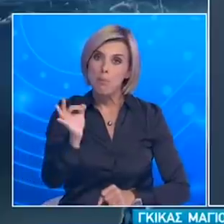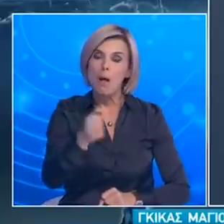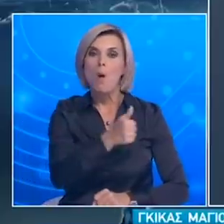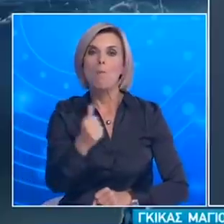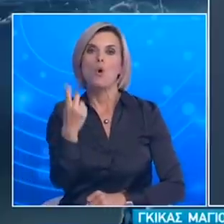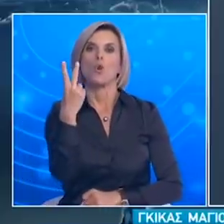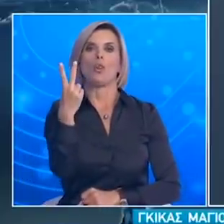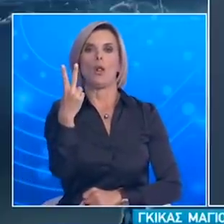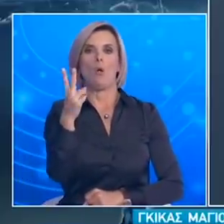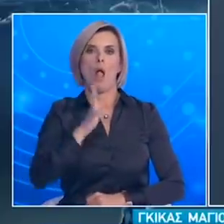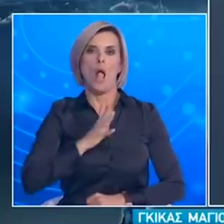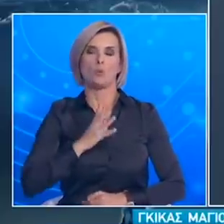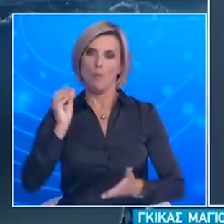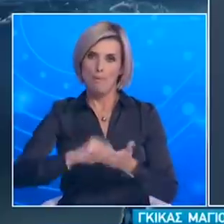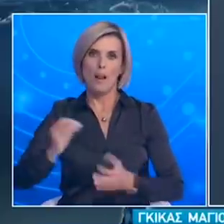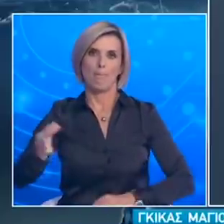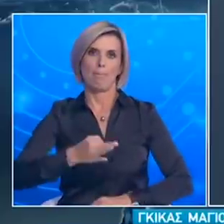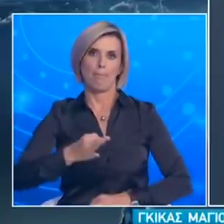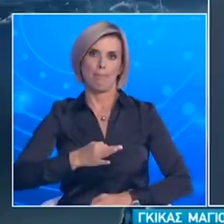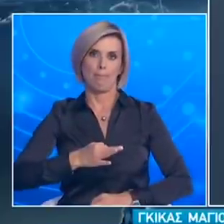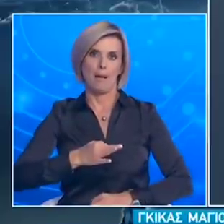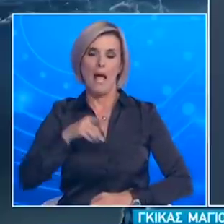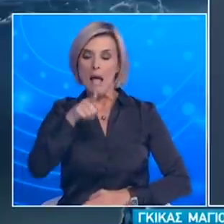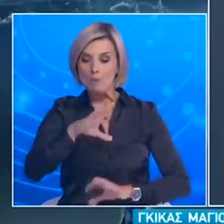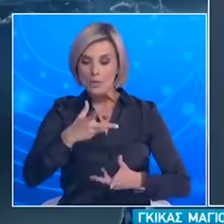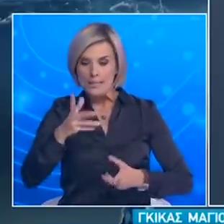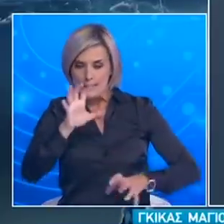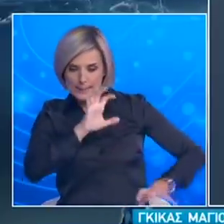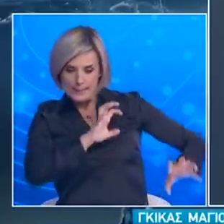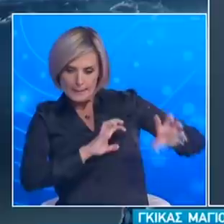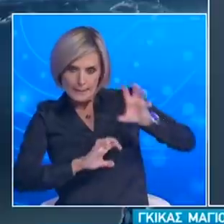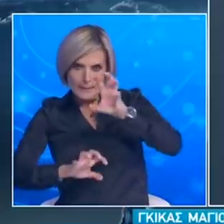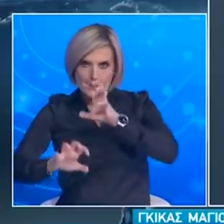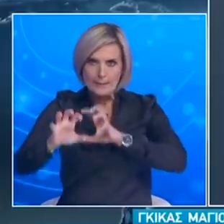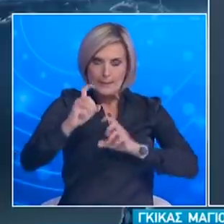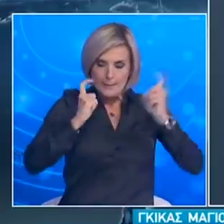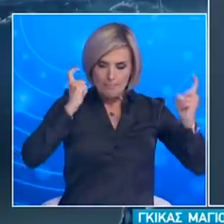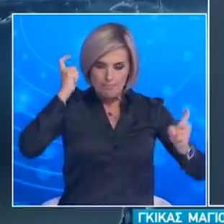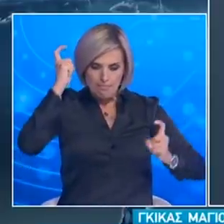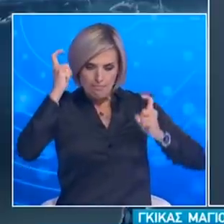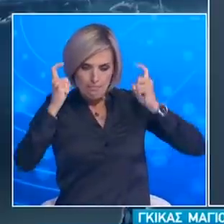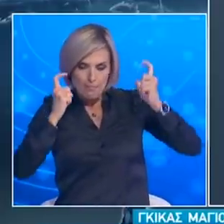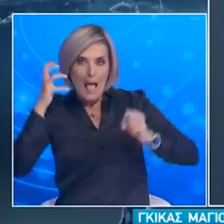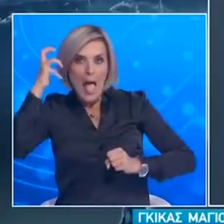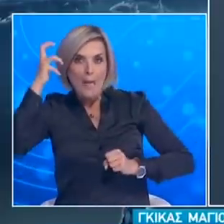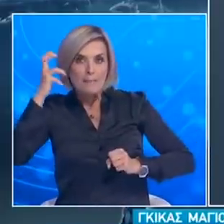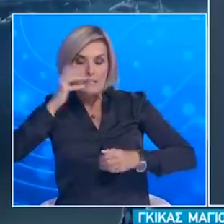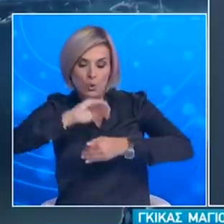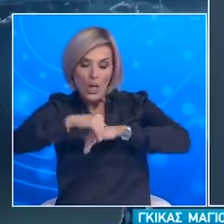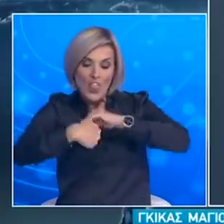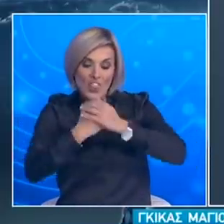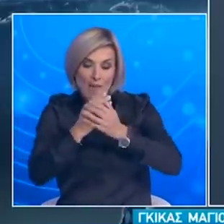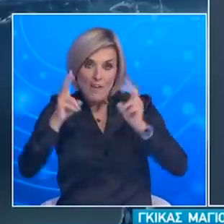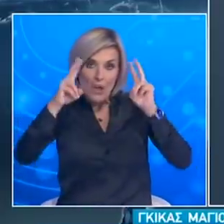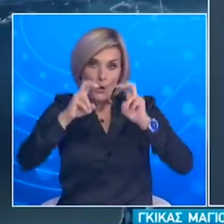Η σημασία τους αυτή τη στιγμή έχει περισσότερα ερωτηματικά παρά απαντήσεις Δεν νομίζω ότι μπορώ να σας